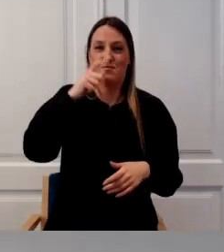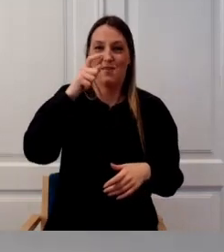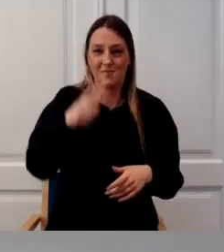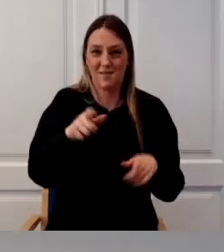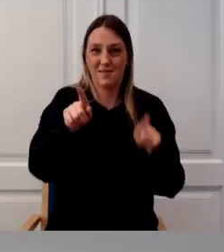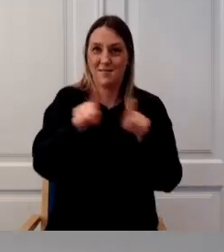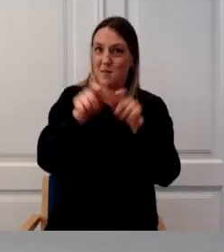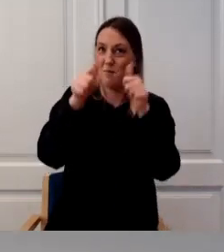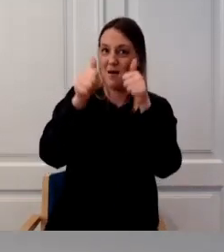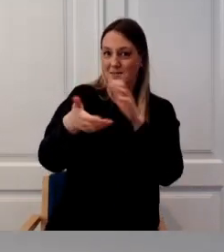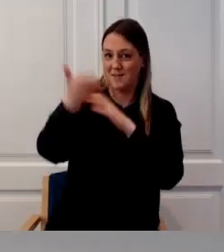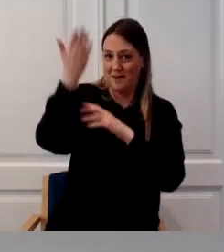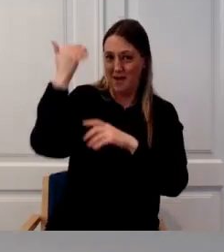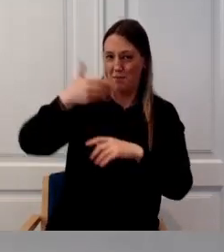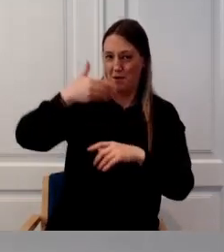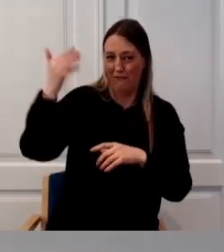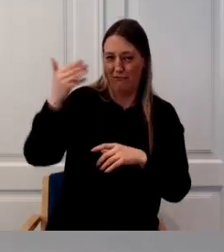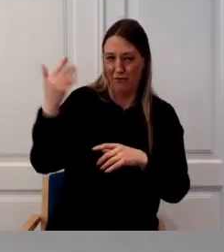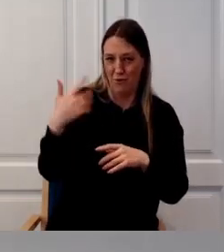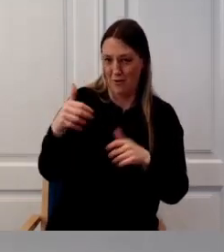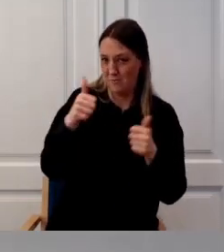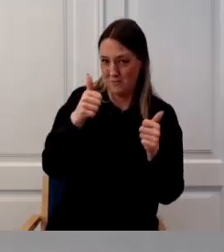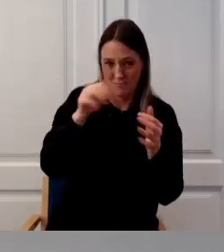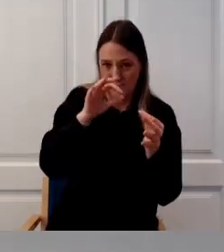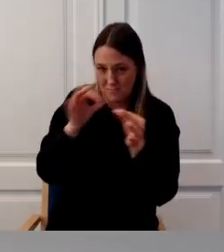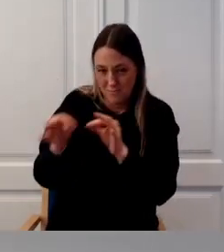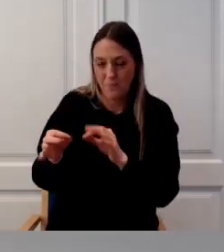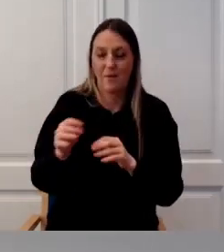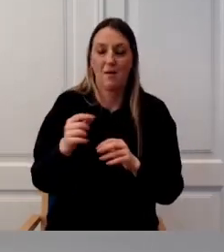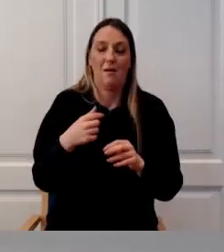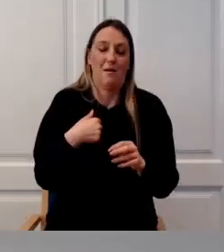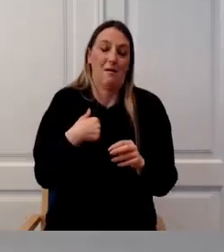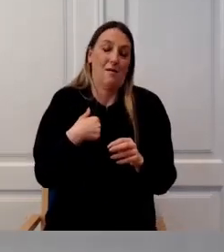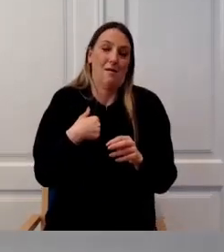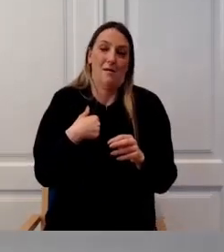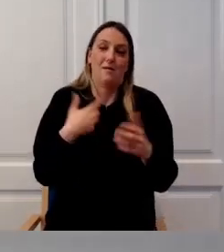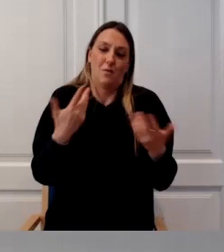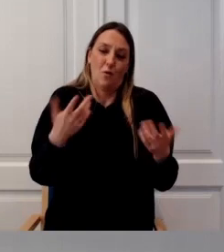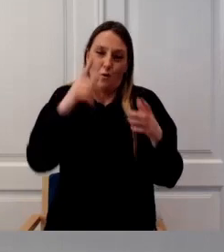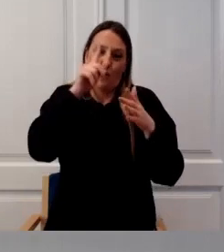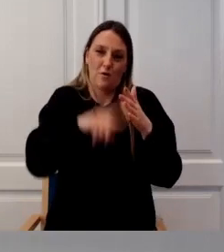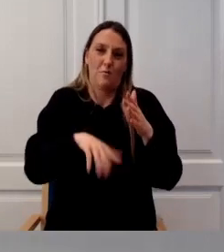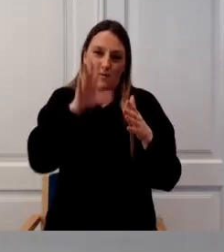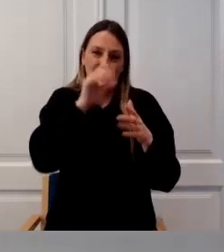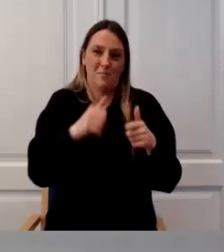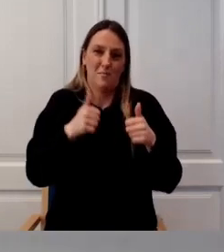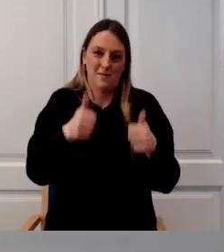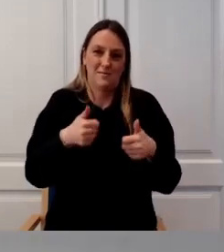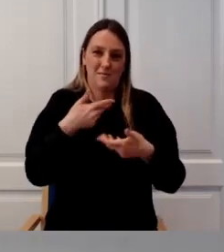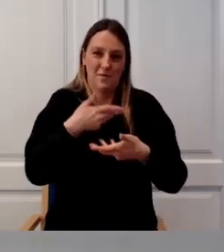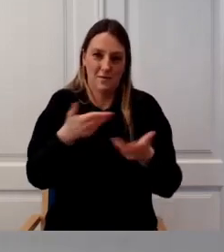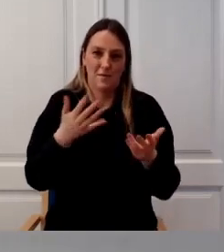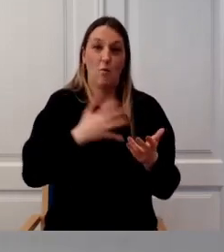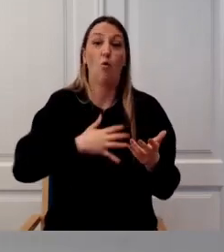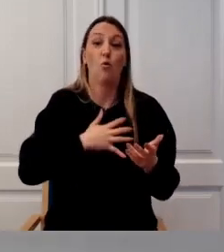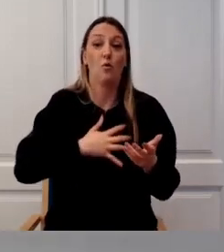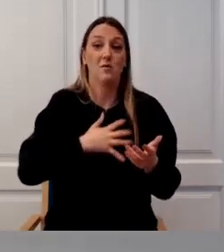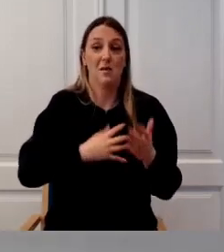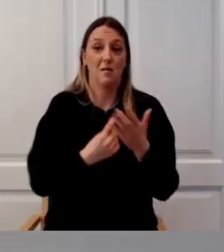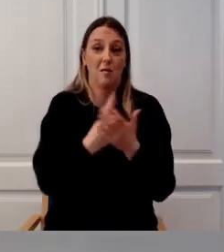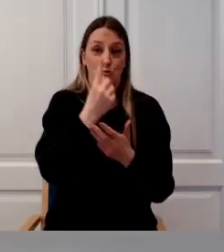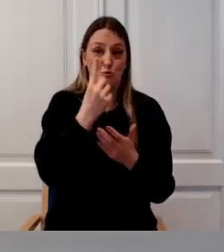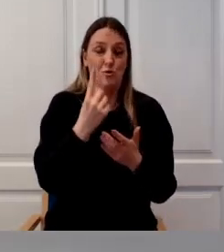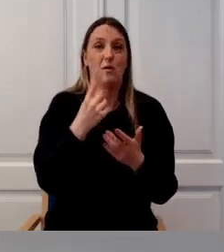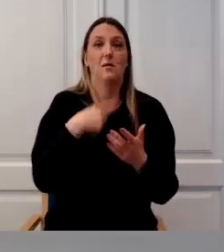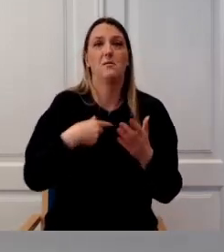hästi kui eelmine, me ei näita vastanud, aga just vast tuleb välja. Aga alustan siis orulisemast ja ma